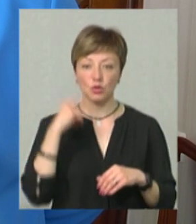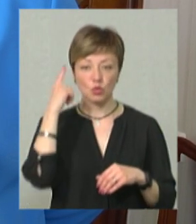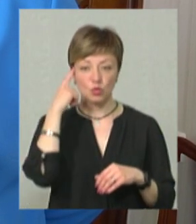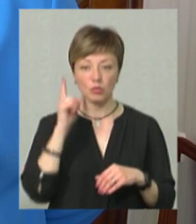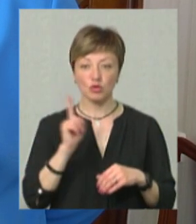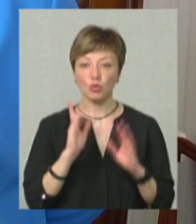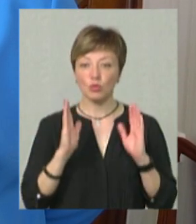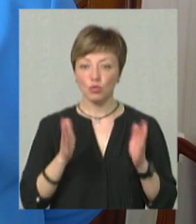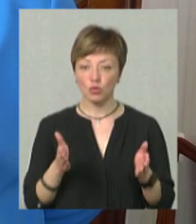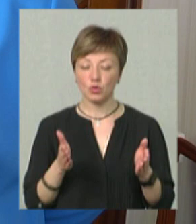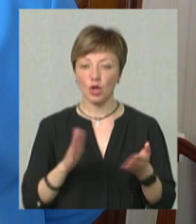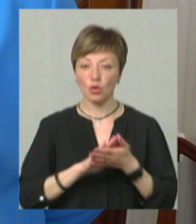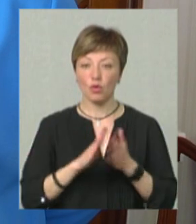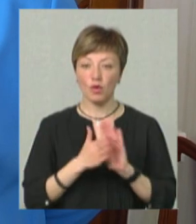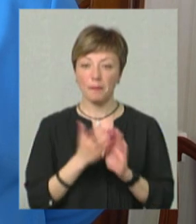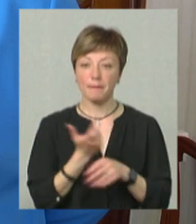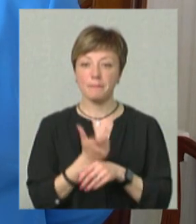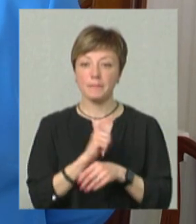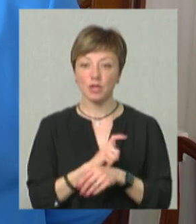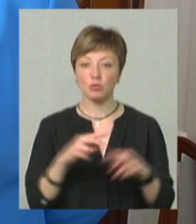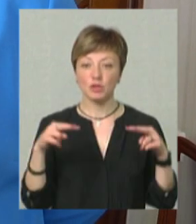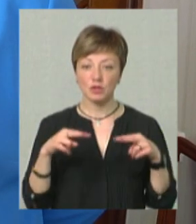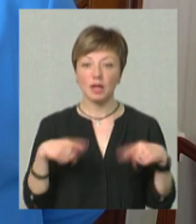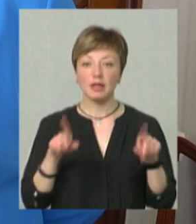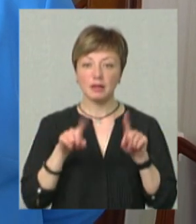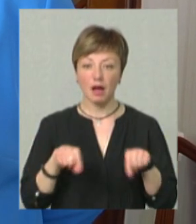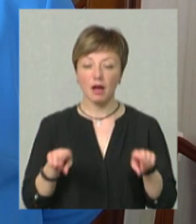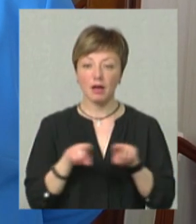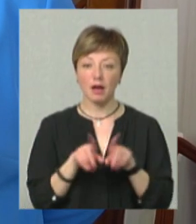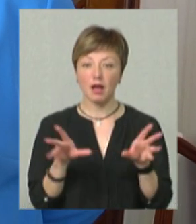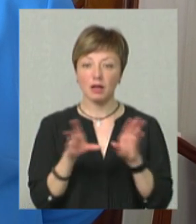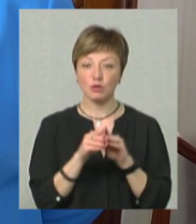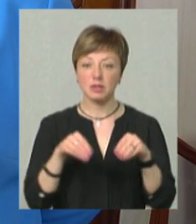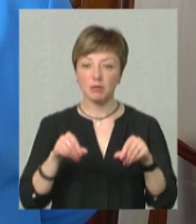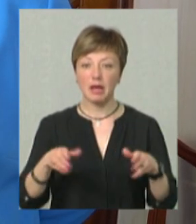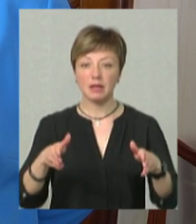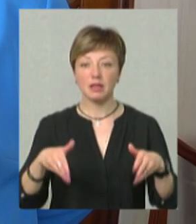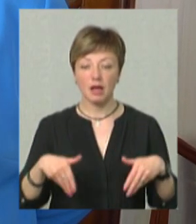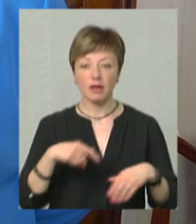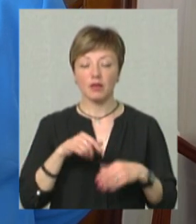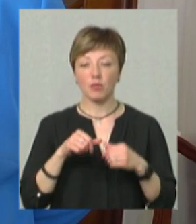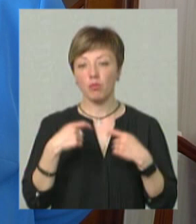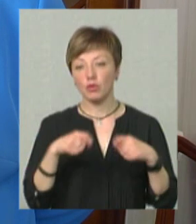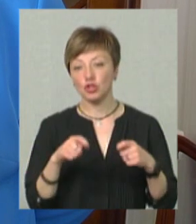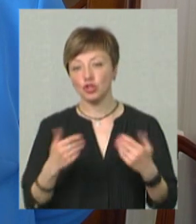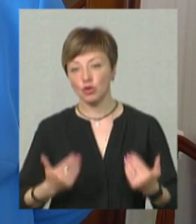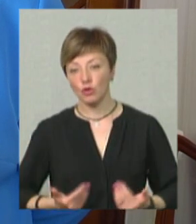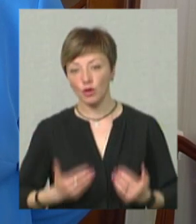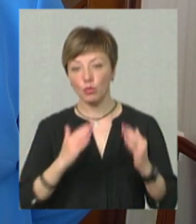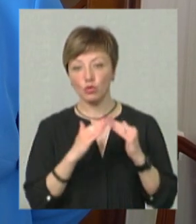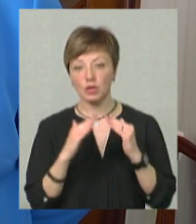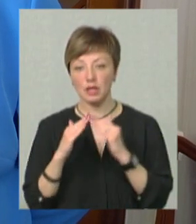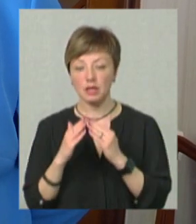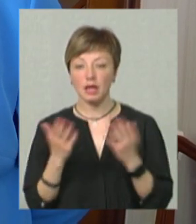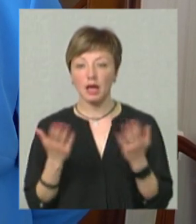думаю, що договорів більше посвідчуватися, так як разом з земельними ділянками відчужують і житлові будинки,